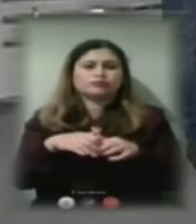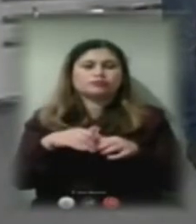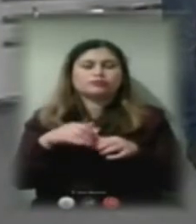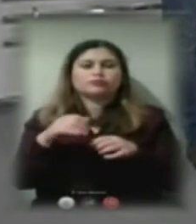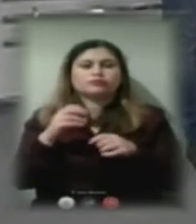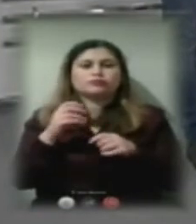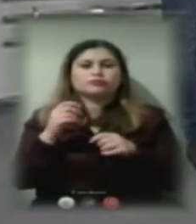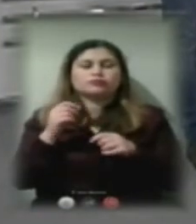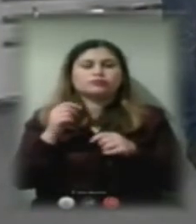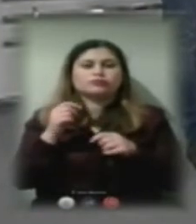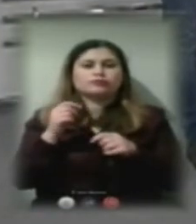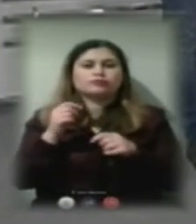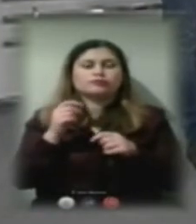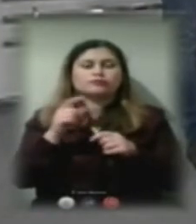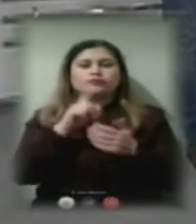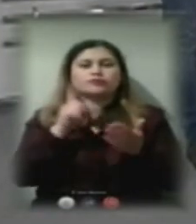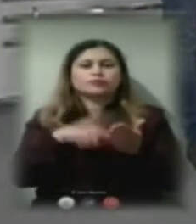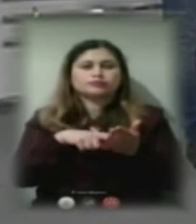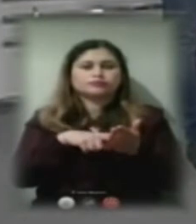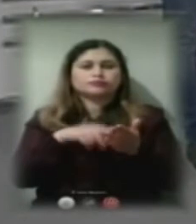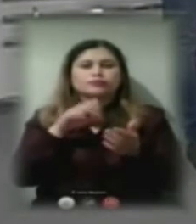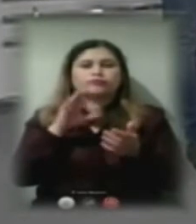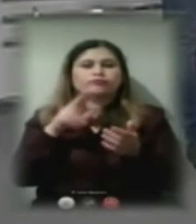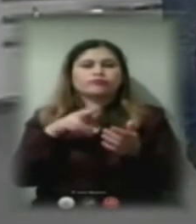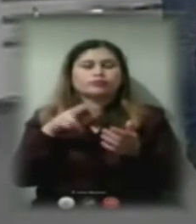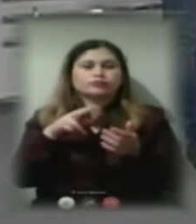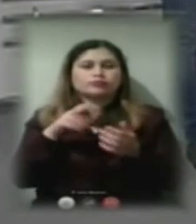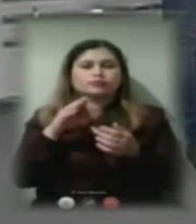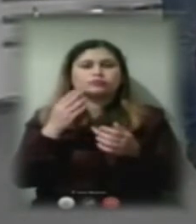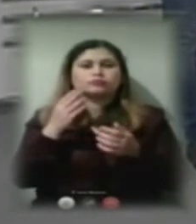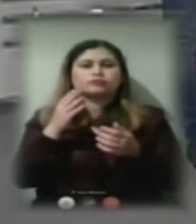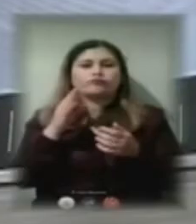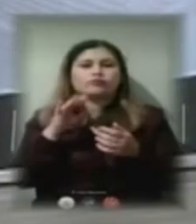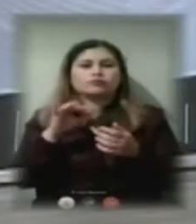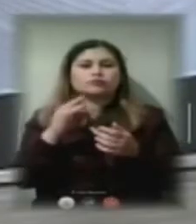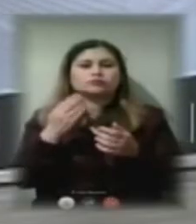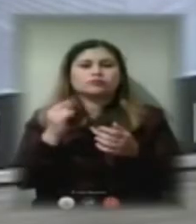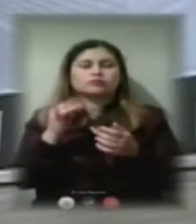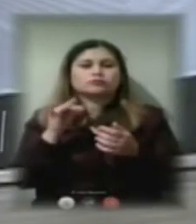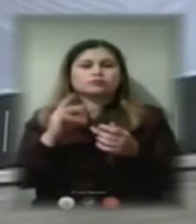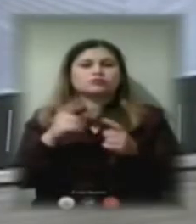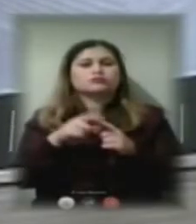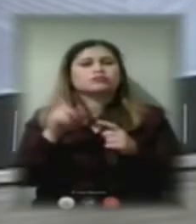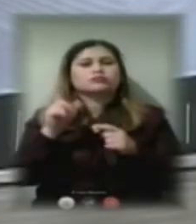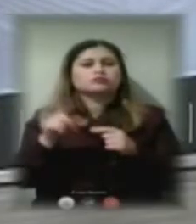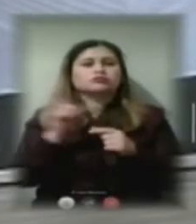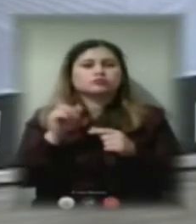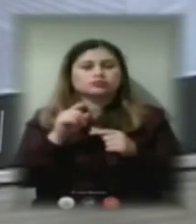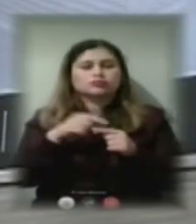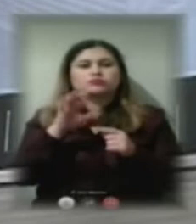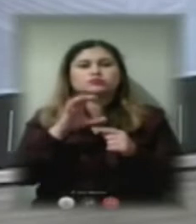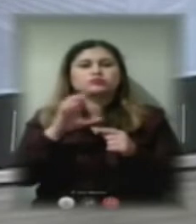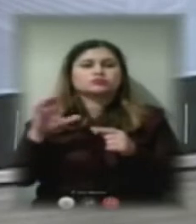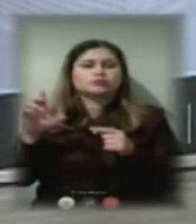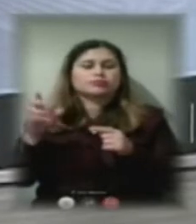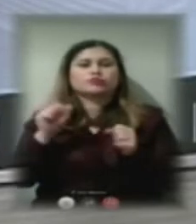Запитання від Володимира Шадріна. Чи означає це, що ОСББ може не приймати